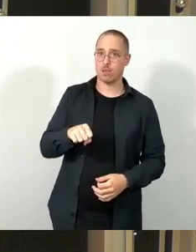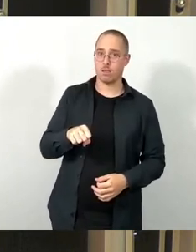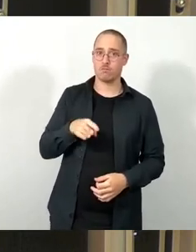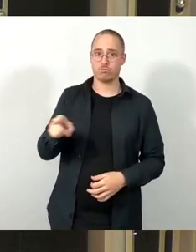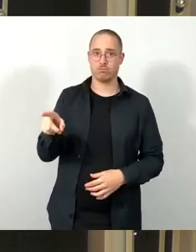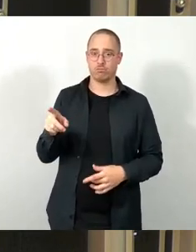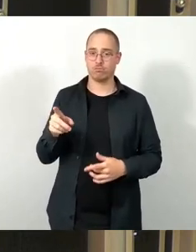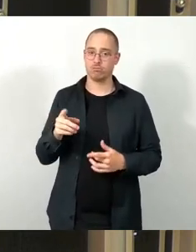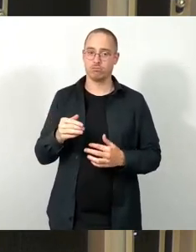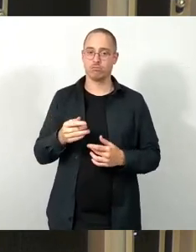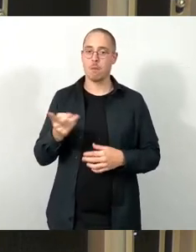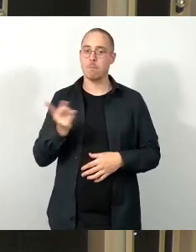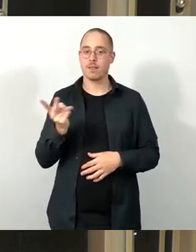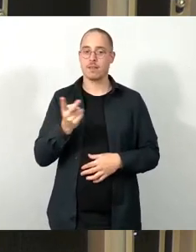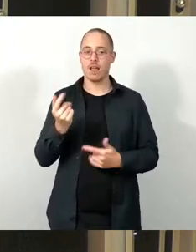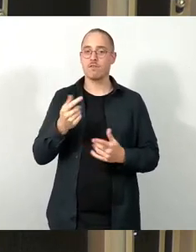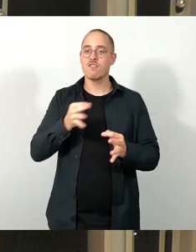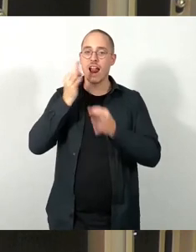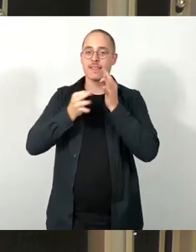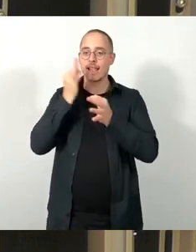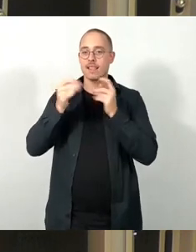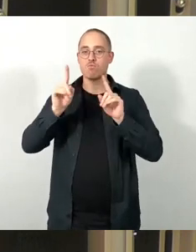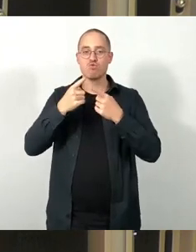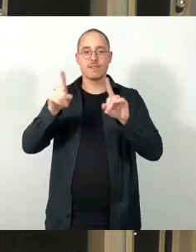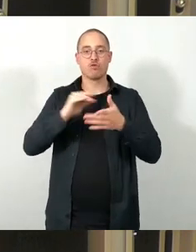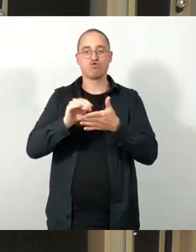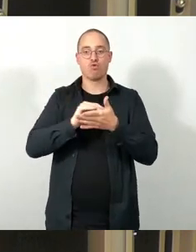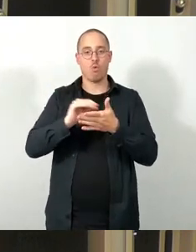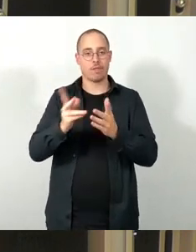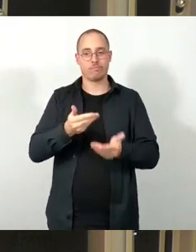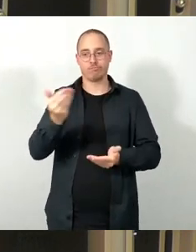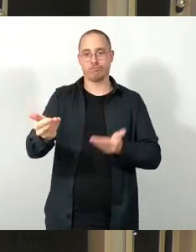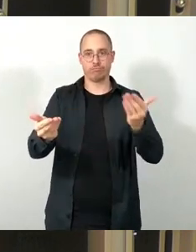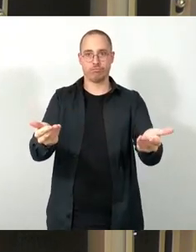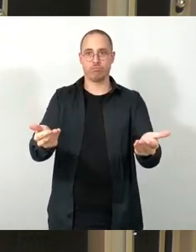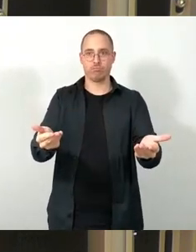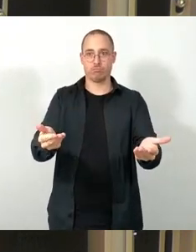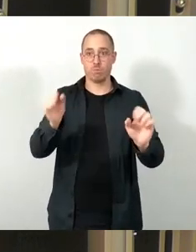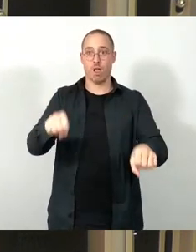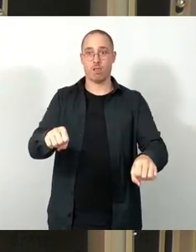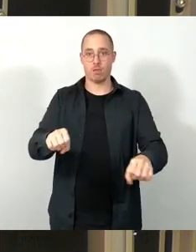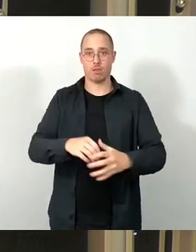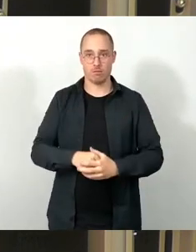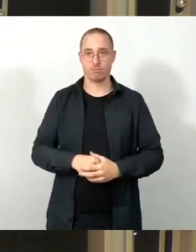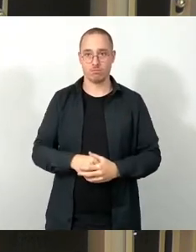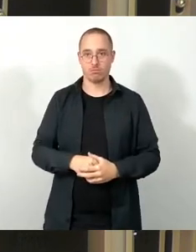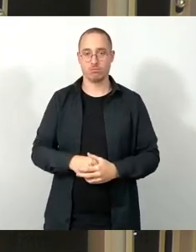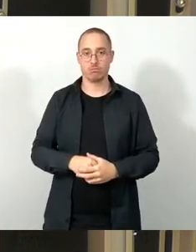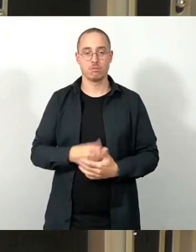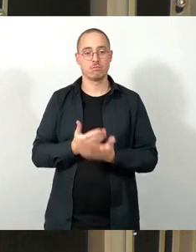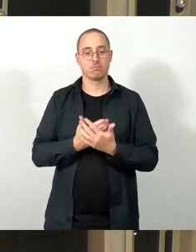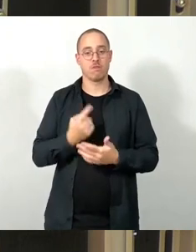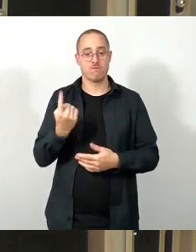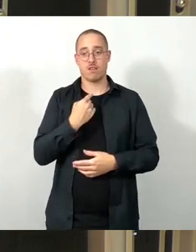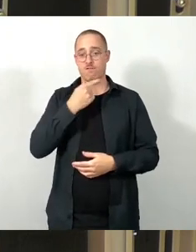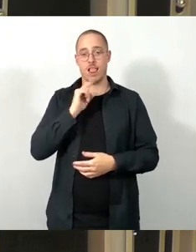die beiden Qualitätsmusikschulen abgegeben werden. Also auch wir würden den Oberbürgermeister beauftragen,